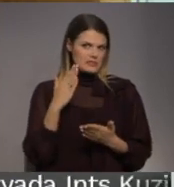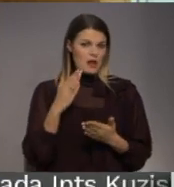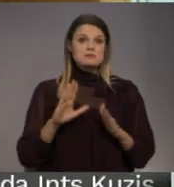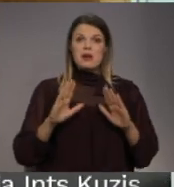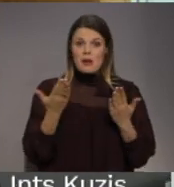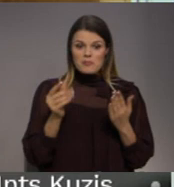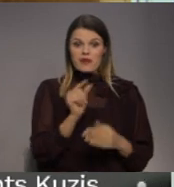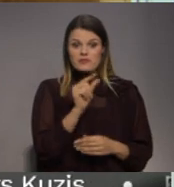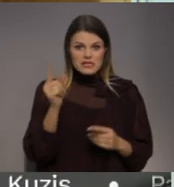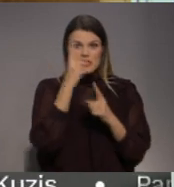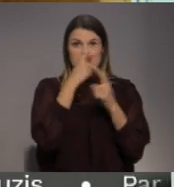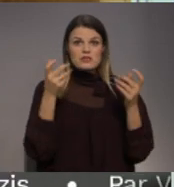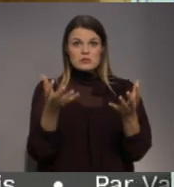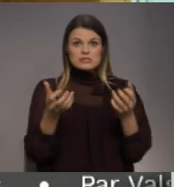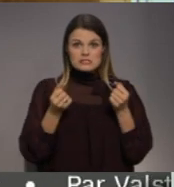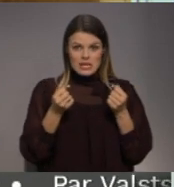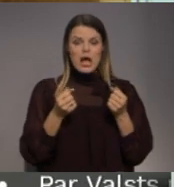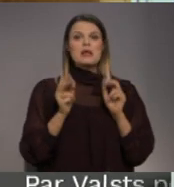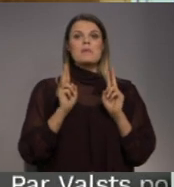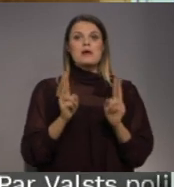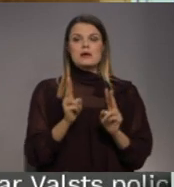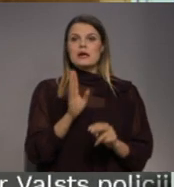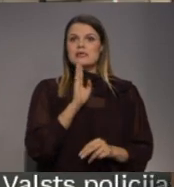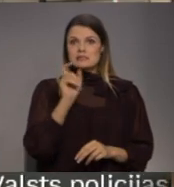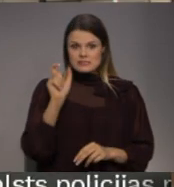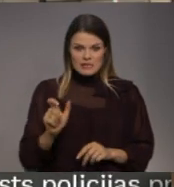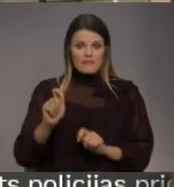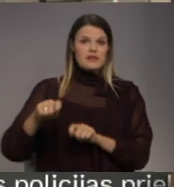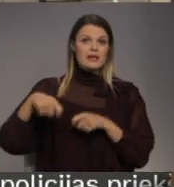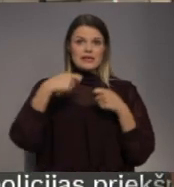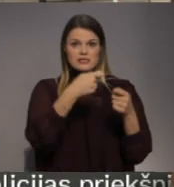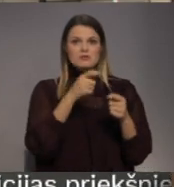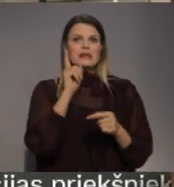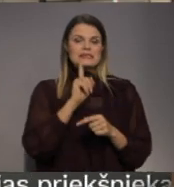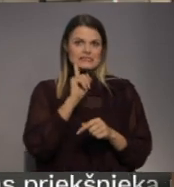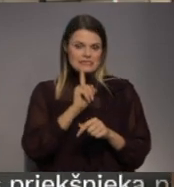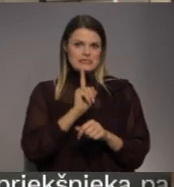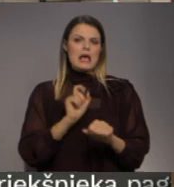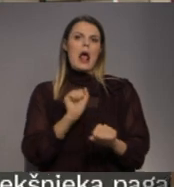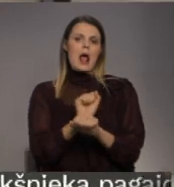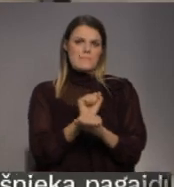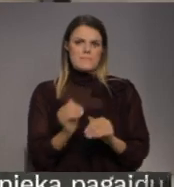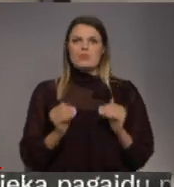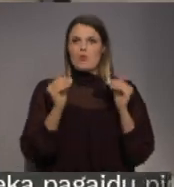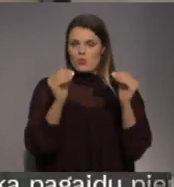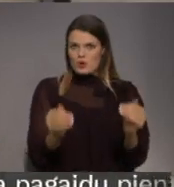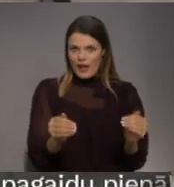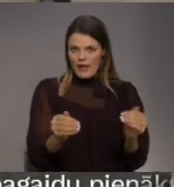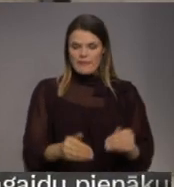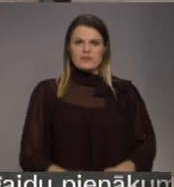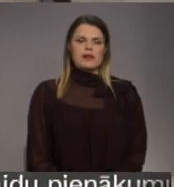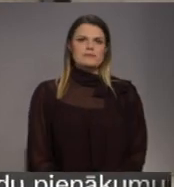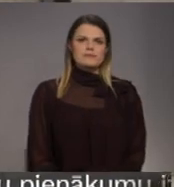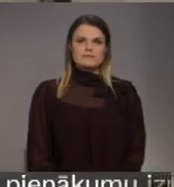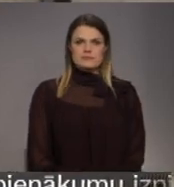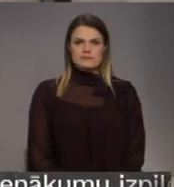Taču drīz vien pienāca ziņa par to, ka Kristīnas Misānes izdošana uz īsu laiku vismaz ir atlikt. Maldita Krenbēga, Ingus